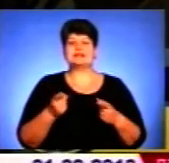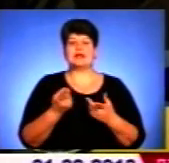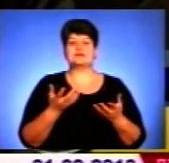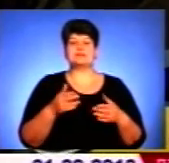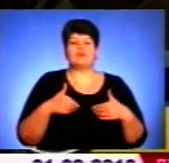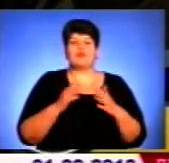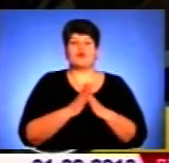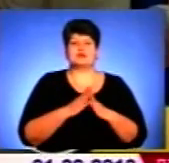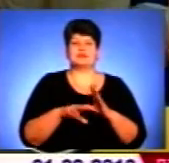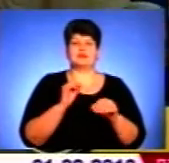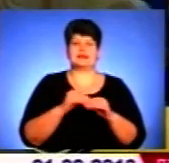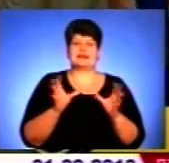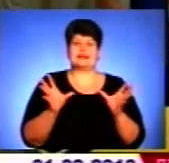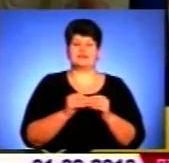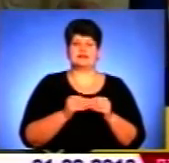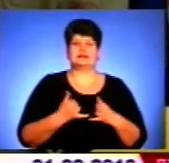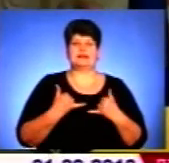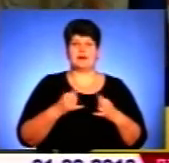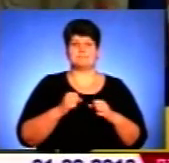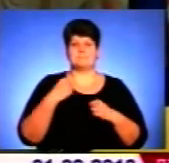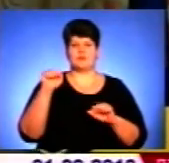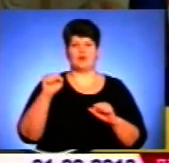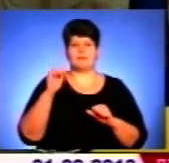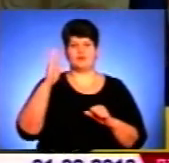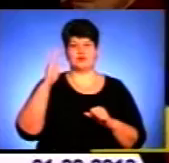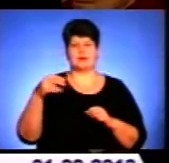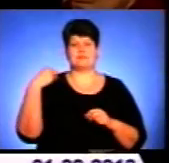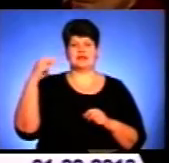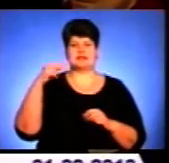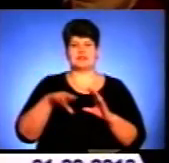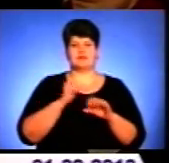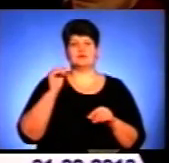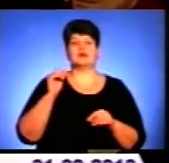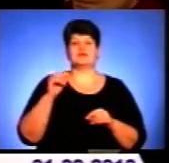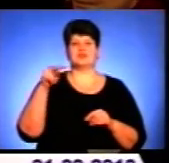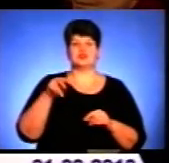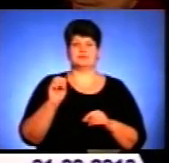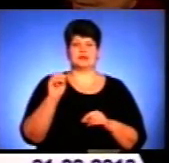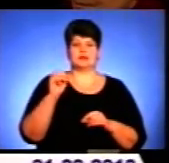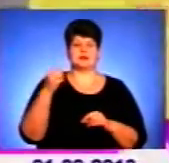закликають депутатів до єдності заради перемоги на майбутніх президентських виборах 2015 року.